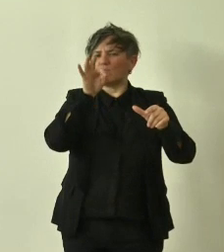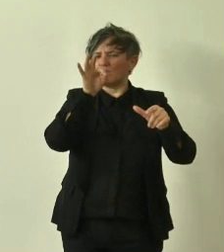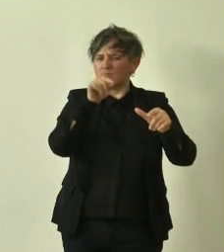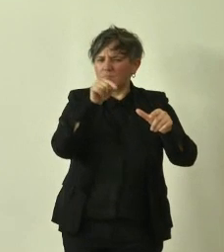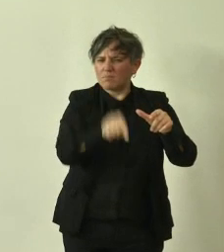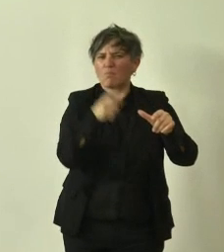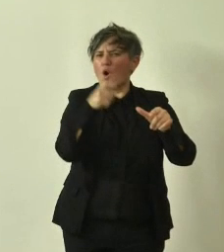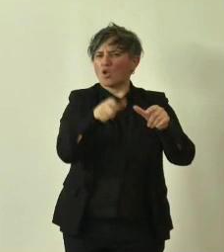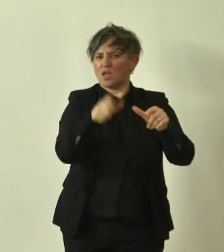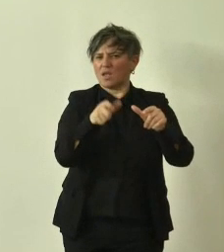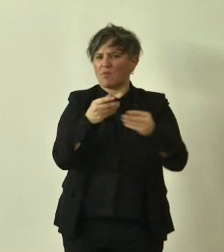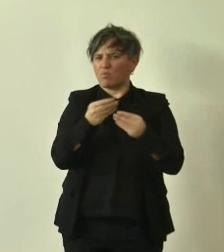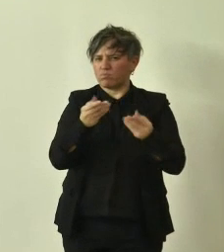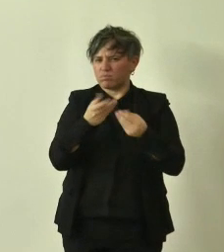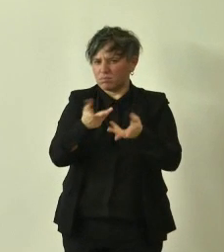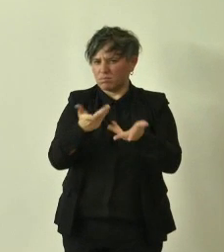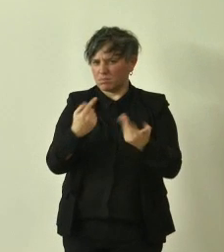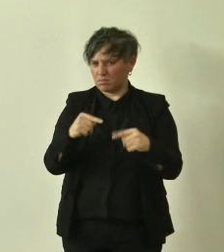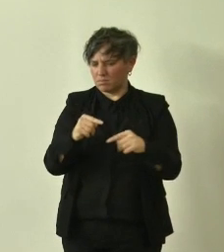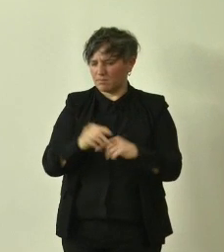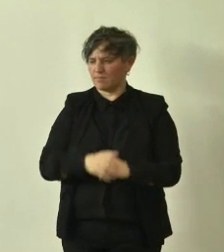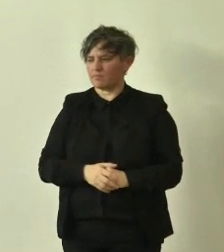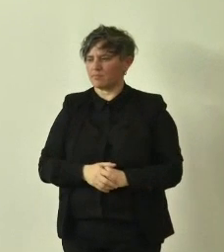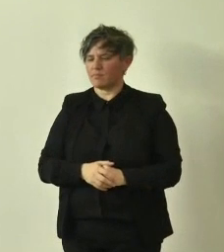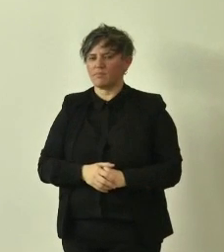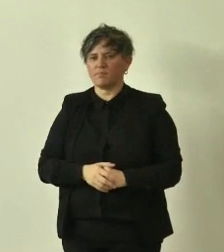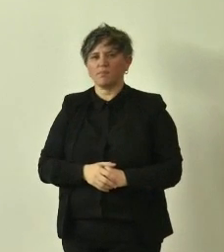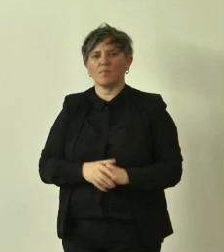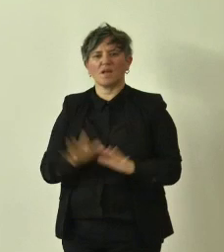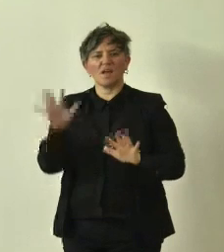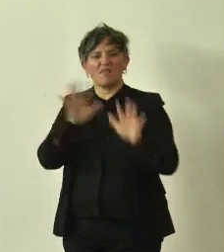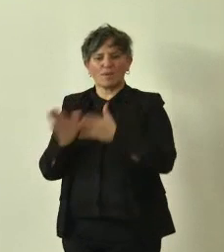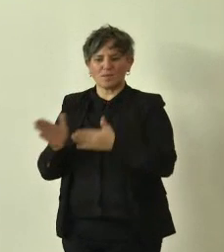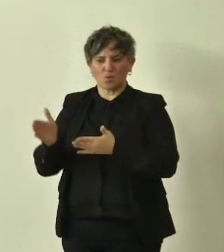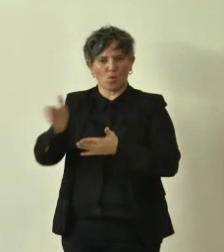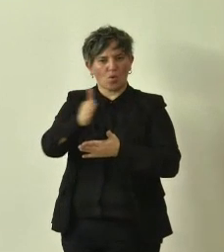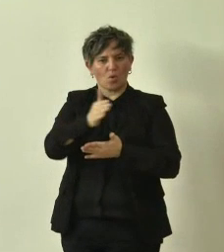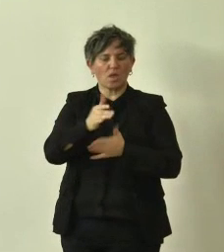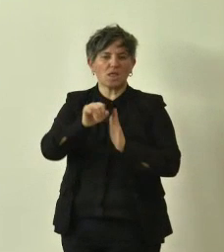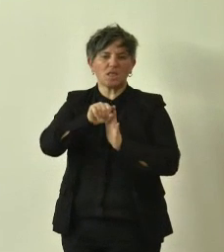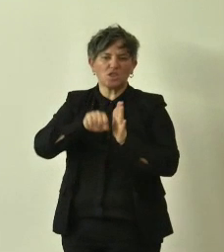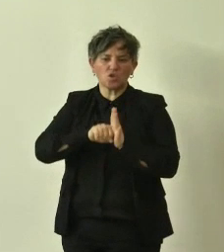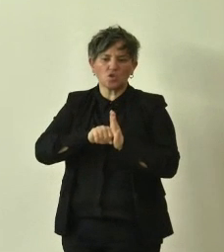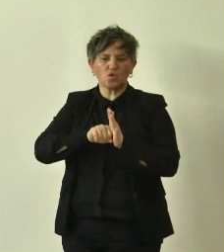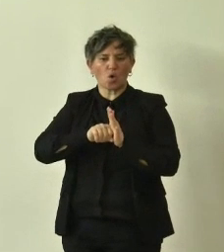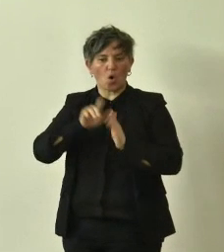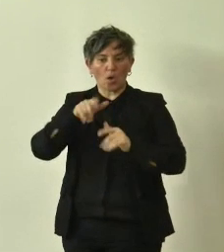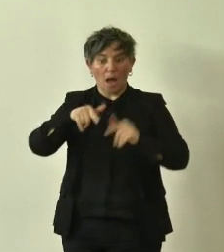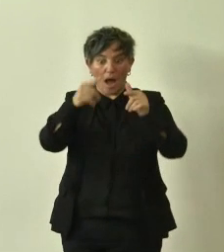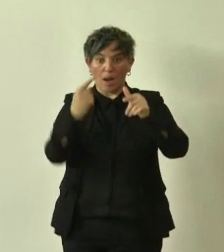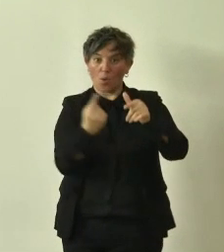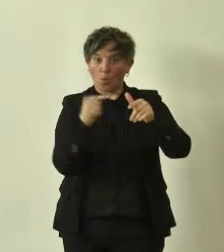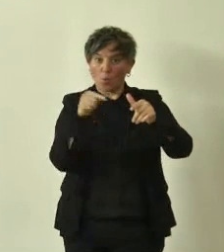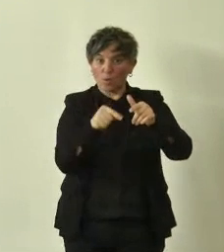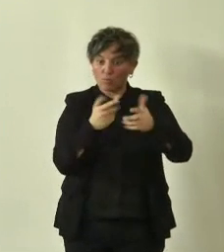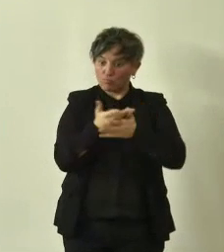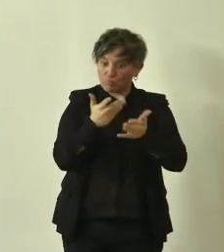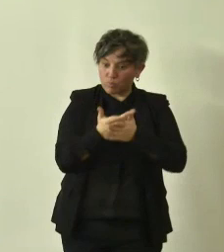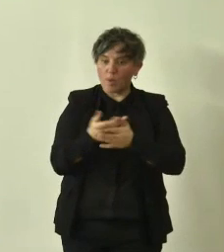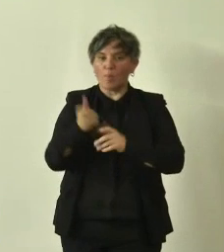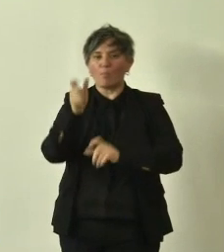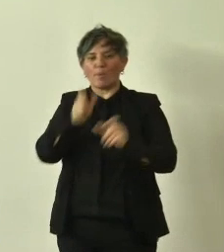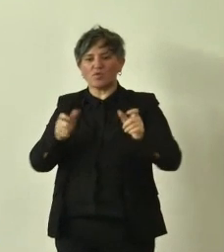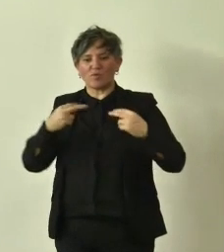abbiamo recuperato laddove era possibile informazioni della storia della singola pianta e delle comunità che ci hanno